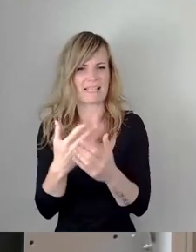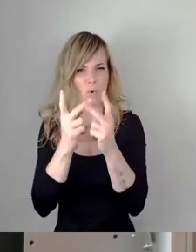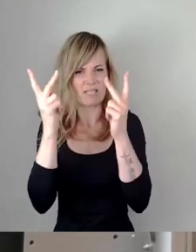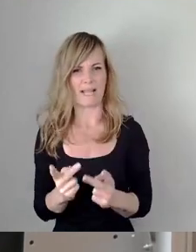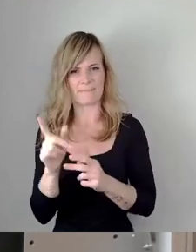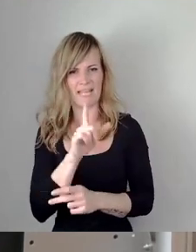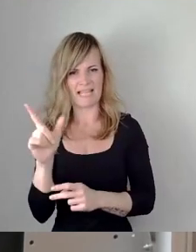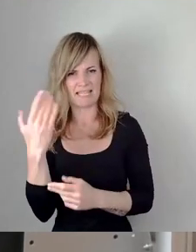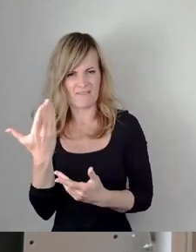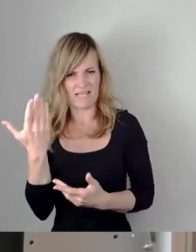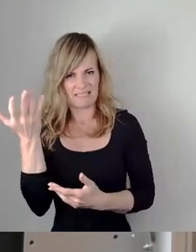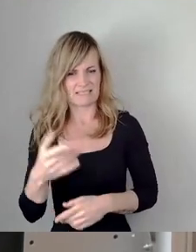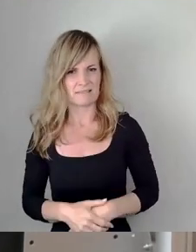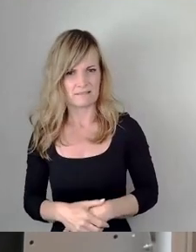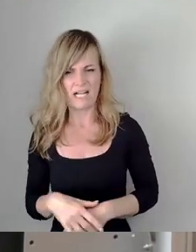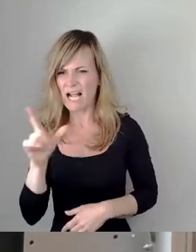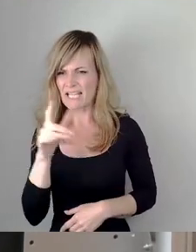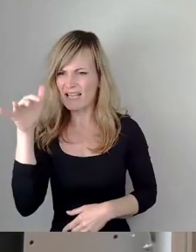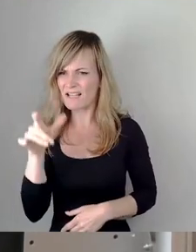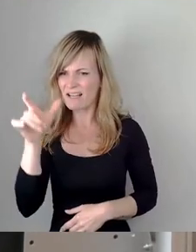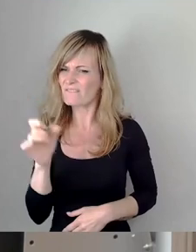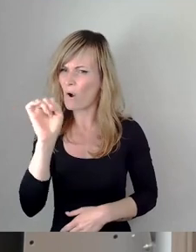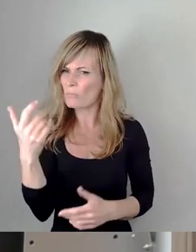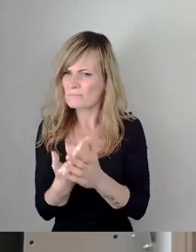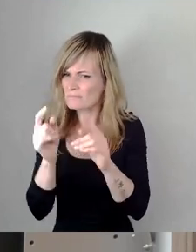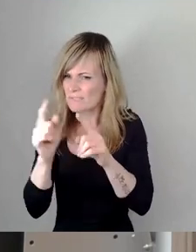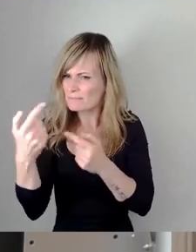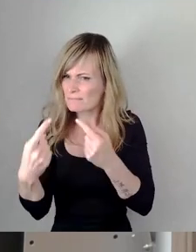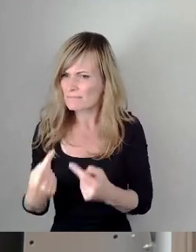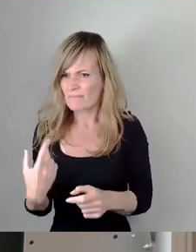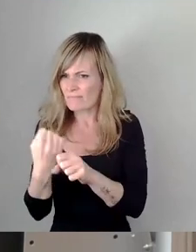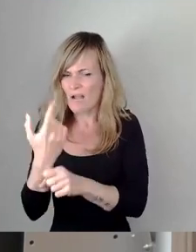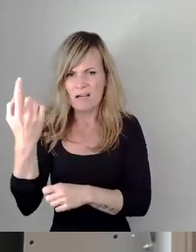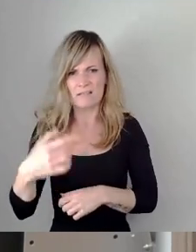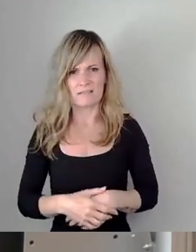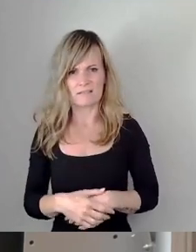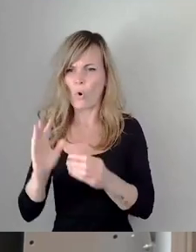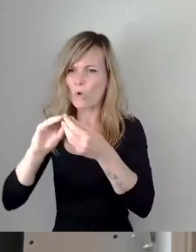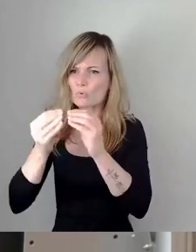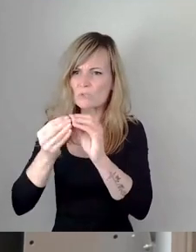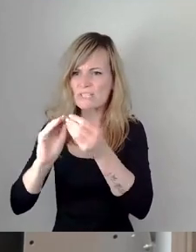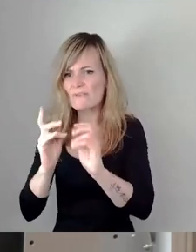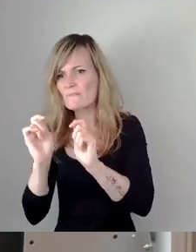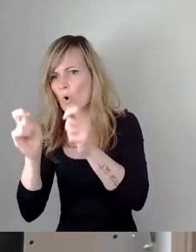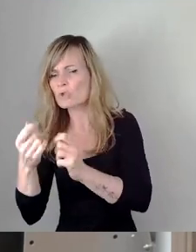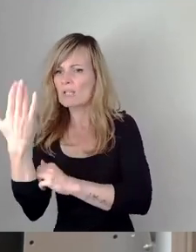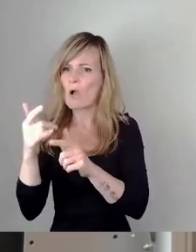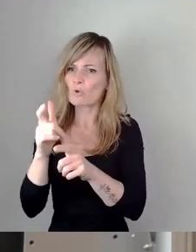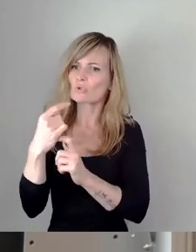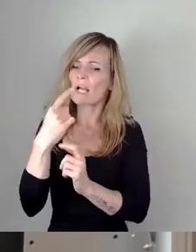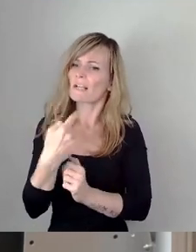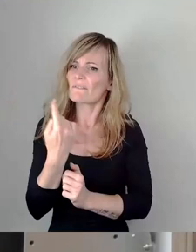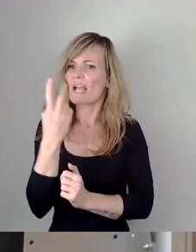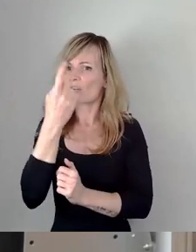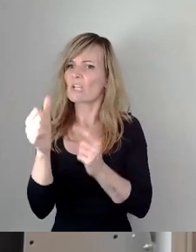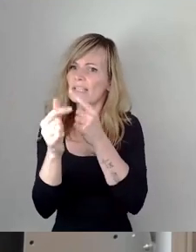Wozu ist denn die Linke hier angetreten, um bei diesem Thema irgendwas zu machen? Wo war der konstruktive Vorschlag im Ausschuss, der gesagt hat, wir verstehen das und das. Und das ist